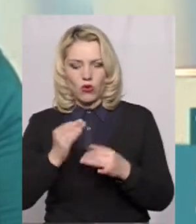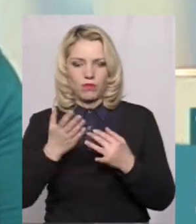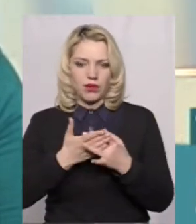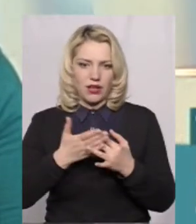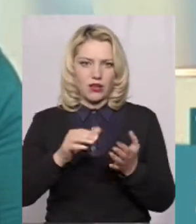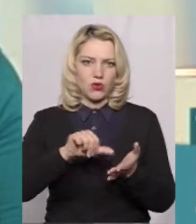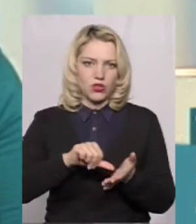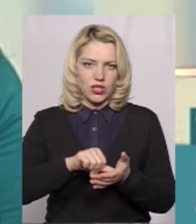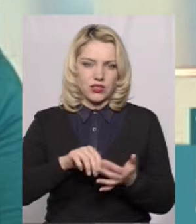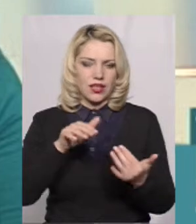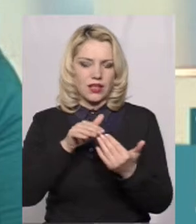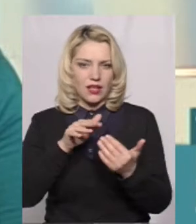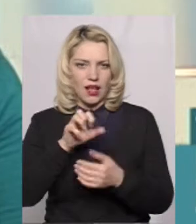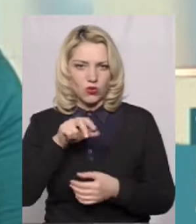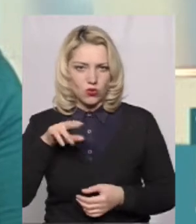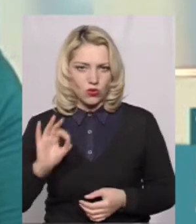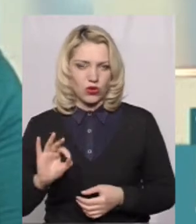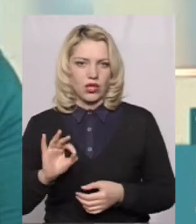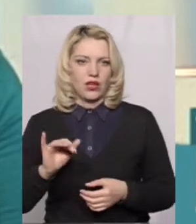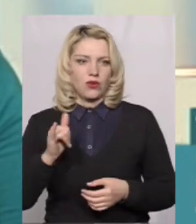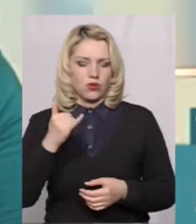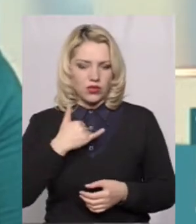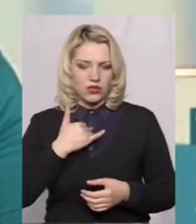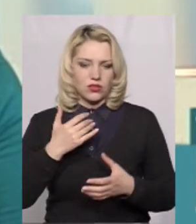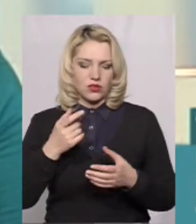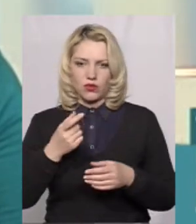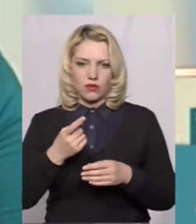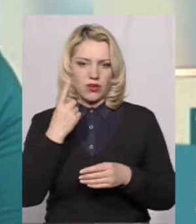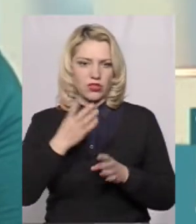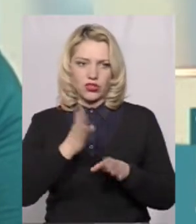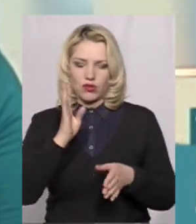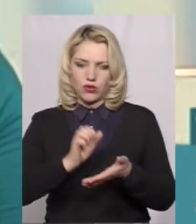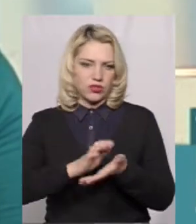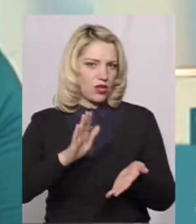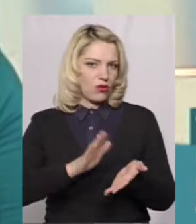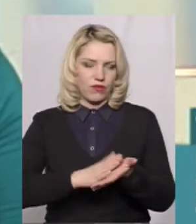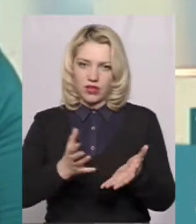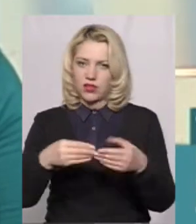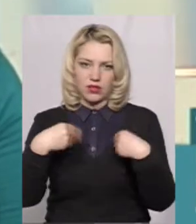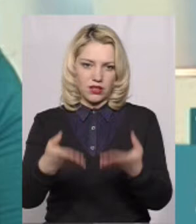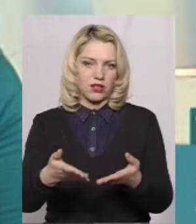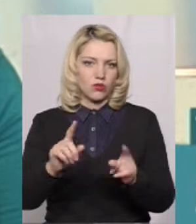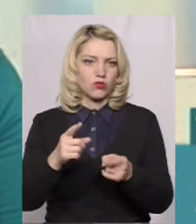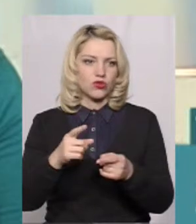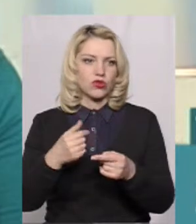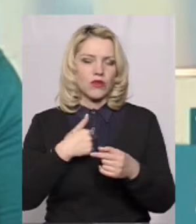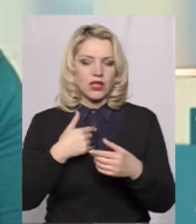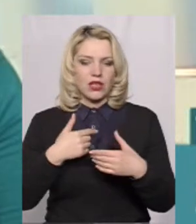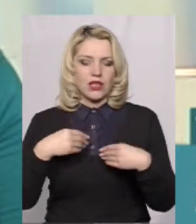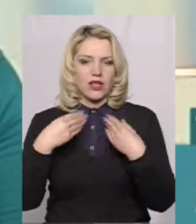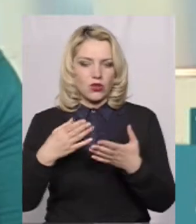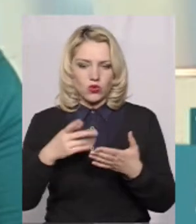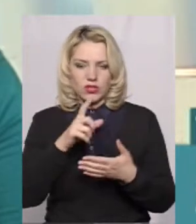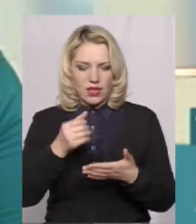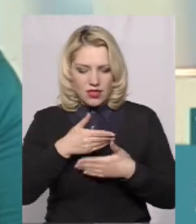учасники бойових дій, вони нас отримують першочергове зарахування, тому що вони віддають за нас, як то кажуть,